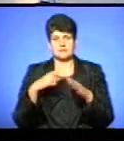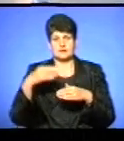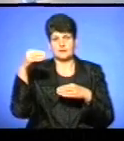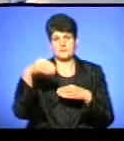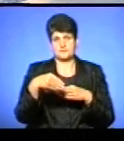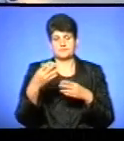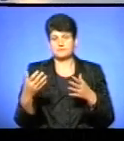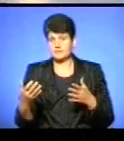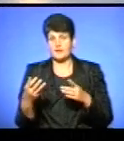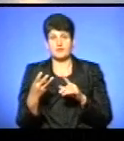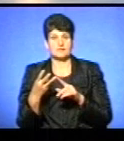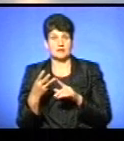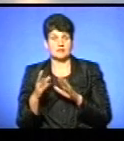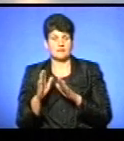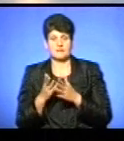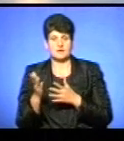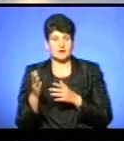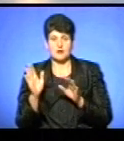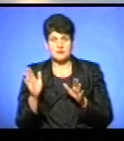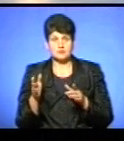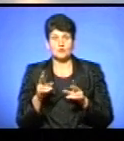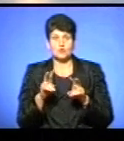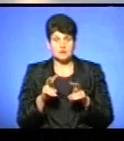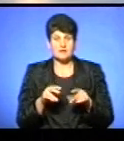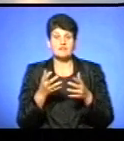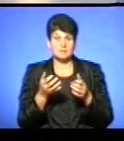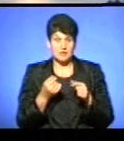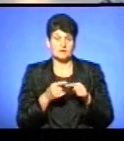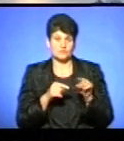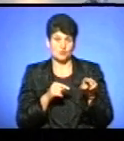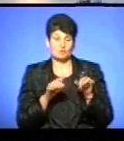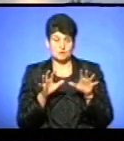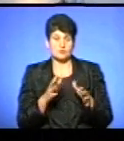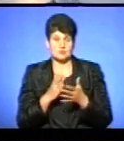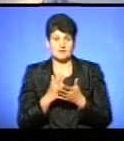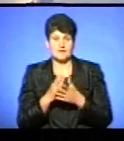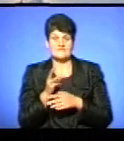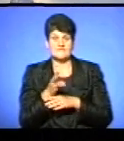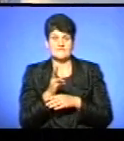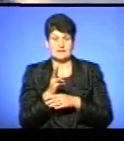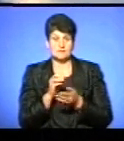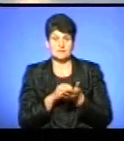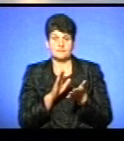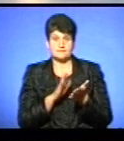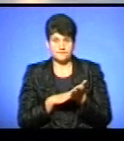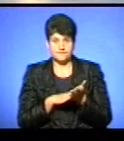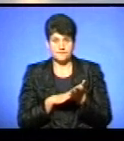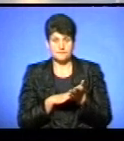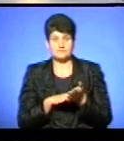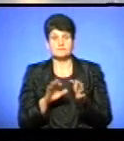третій варіант розглядався, і він прийнятий в цьому законі, що відео і фотофіксація. Щоправда,